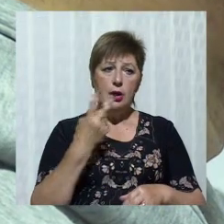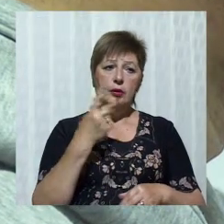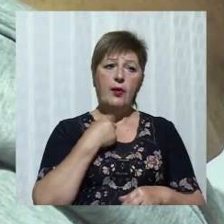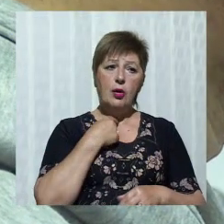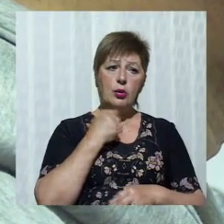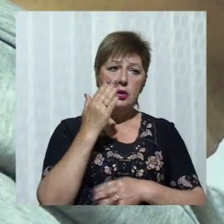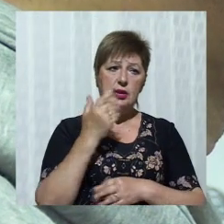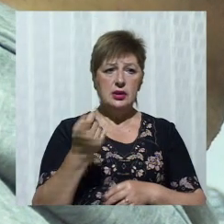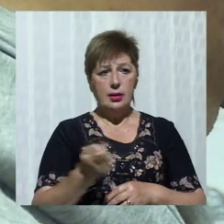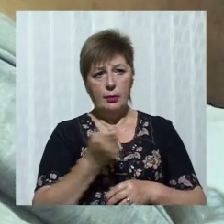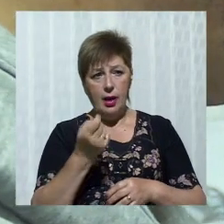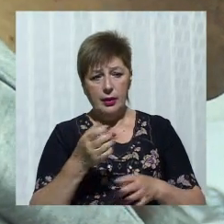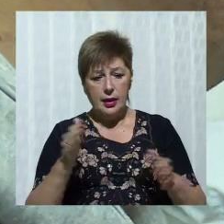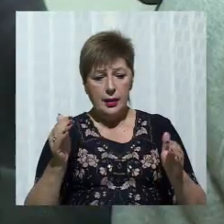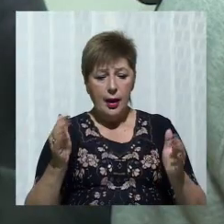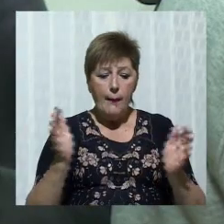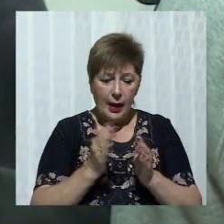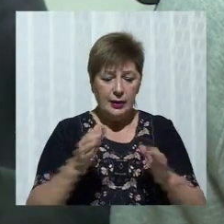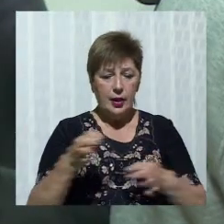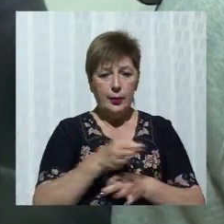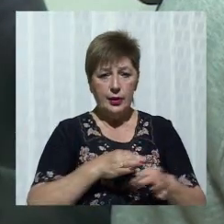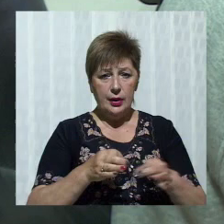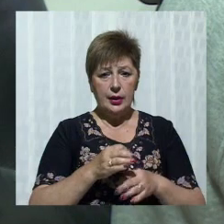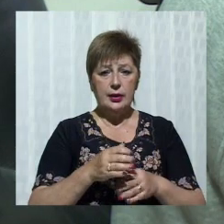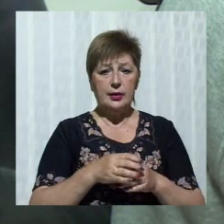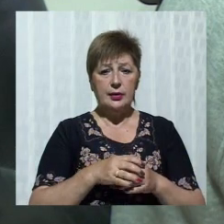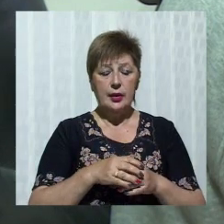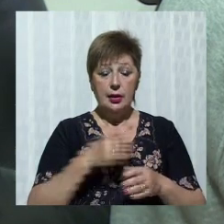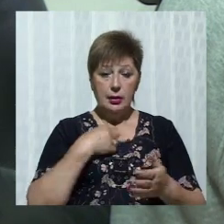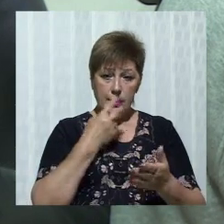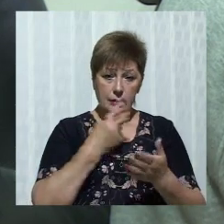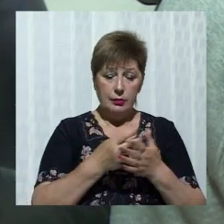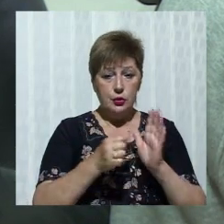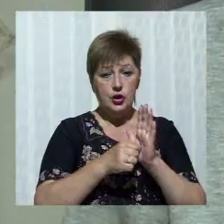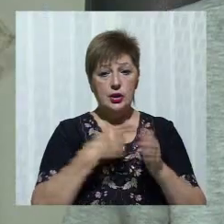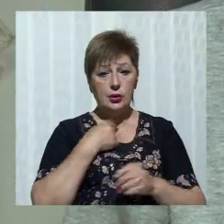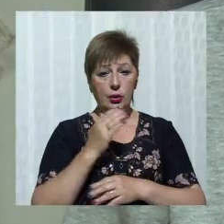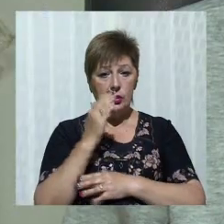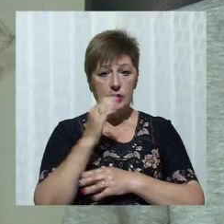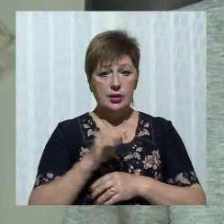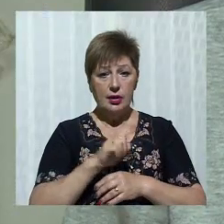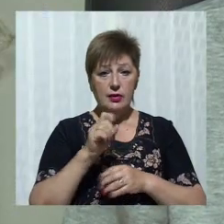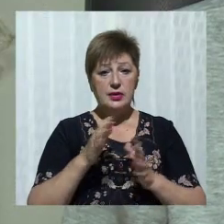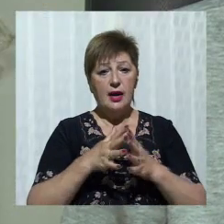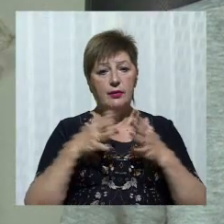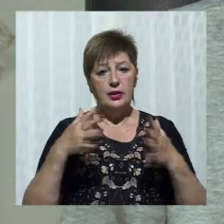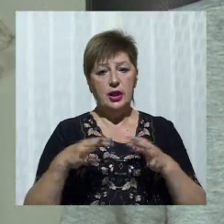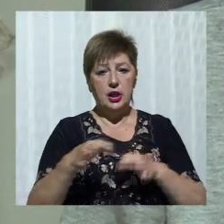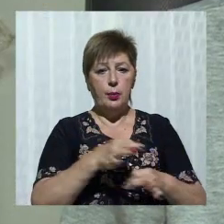за великий. Зараз я бачу, що просто вказано шість голосів за будь-які проєкти.